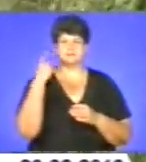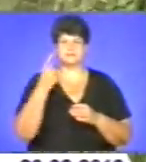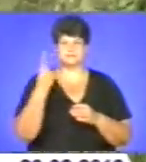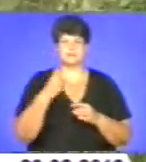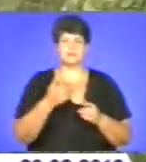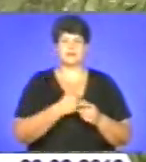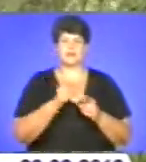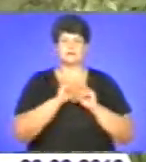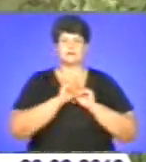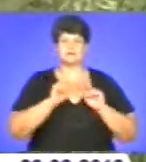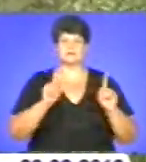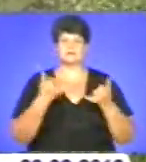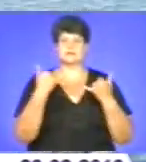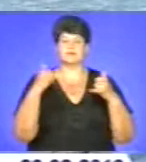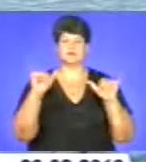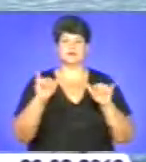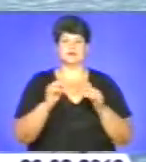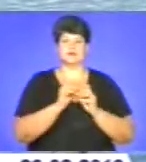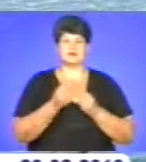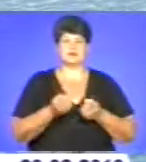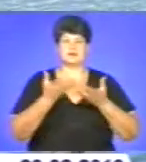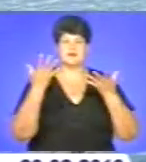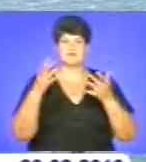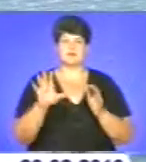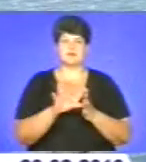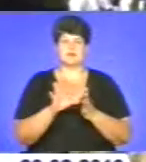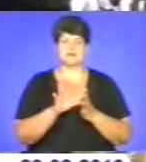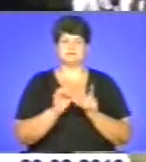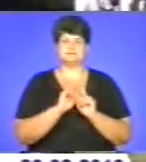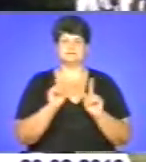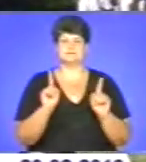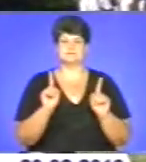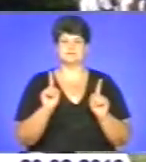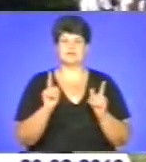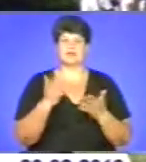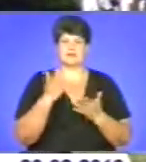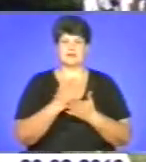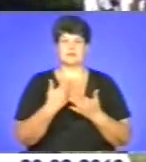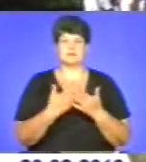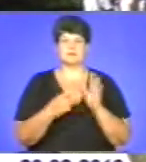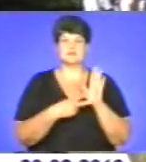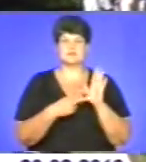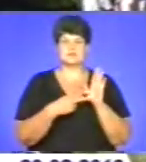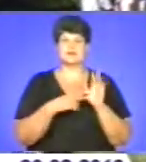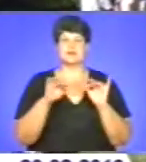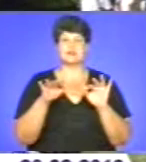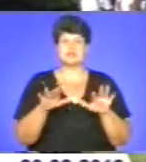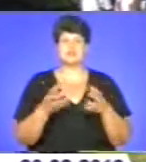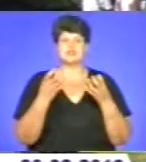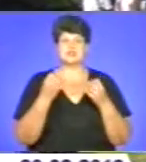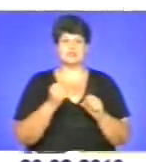глядачів яскравістю, автентичністю та енергетикою. Є майже сім речей, яких ми не робили